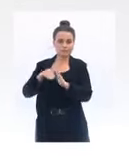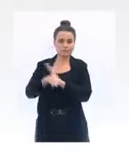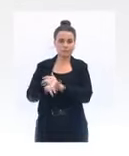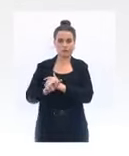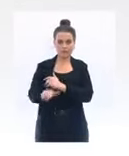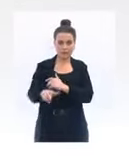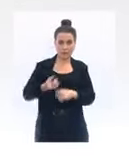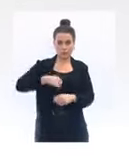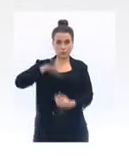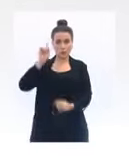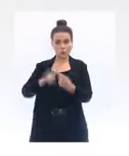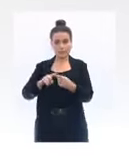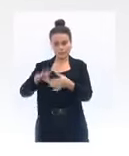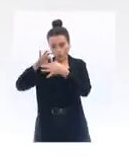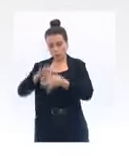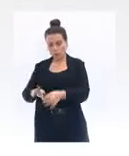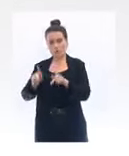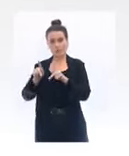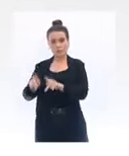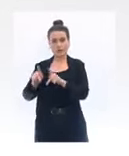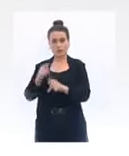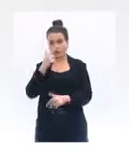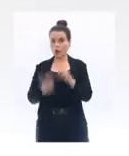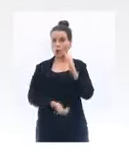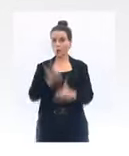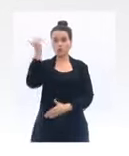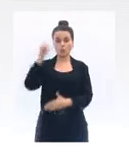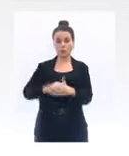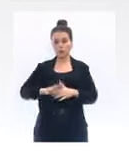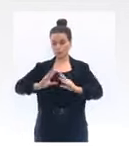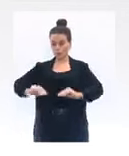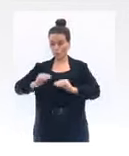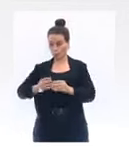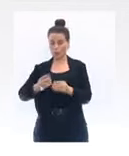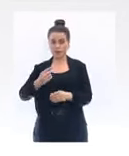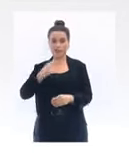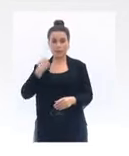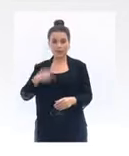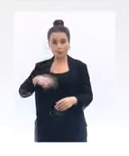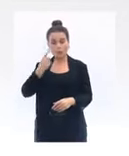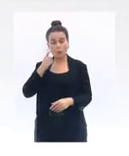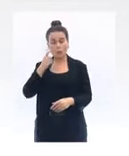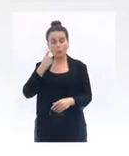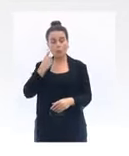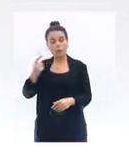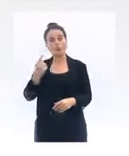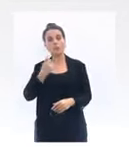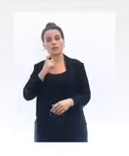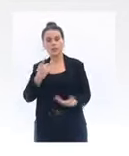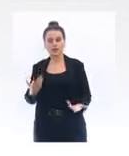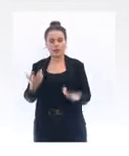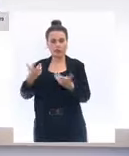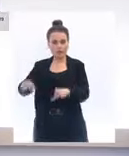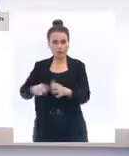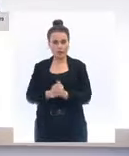continuité pédagogique. On ne veut pas qu'il y ait une seule journée de classe perdue pour nos élèves. Je voudrais ajouter, si vous le permettez, M.